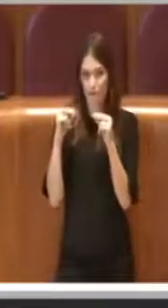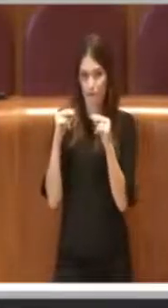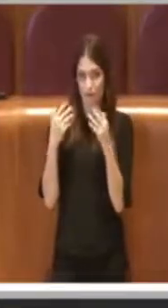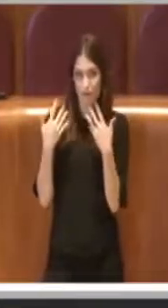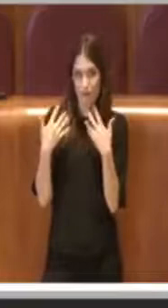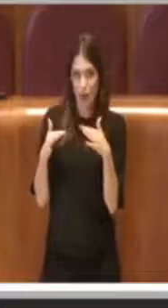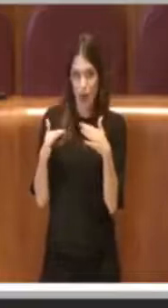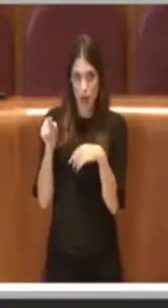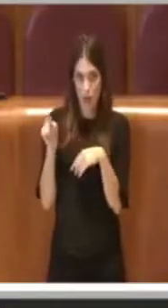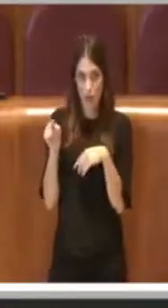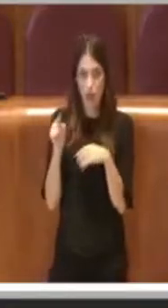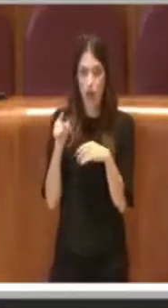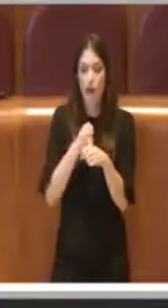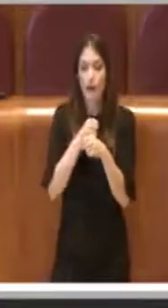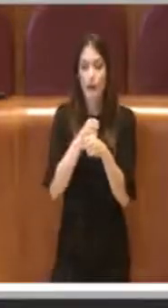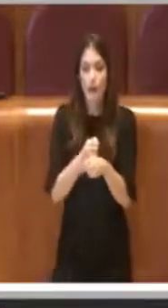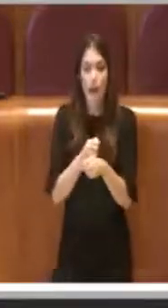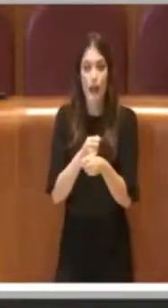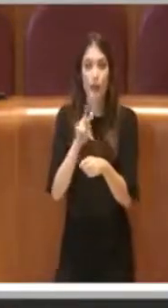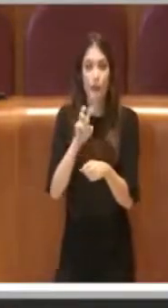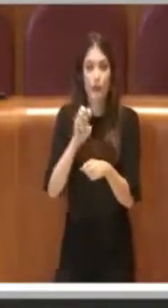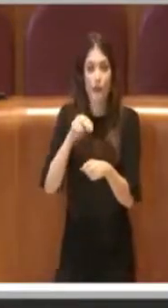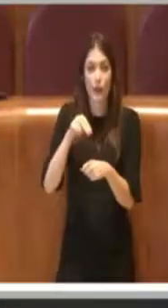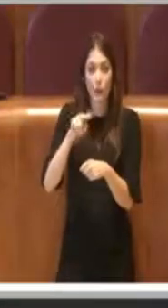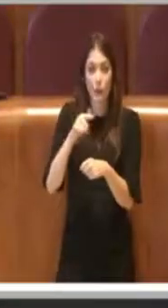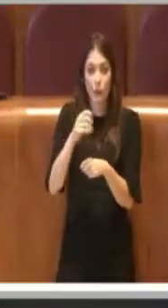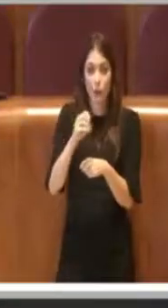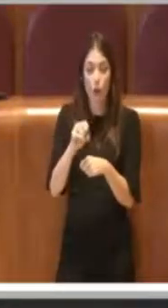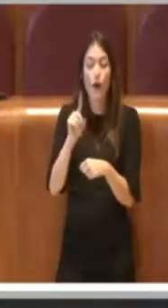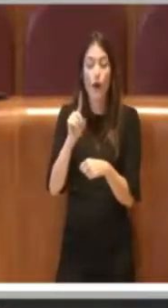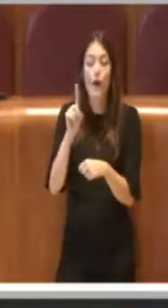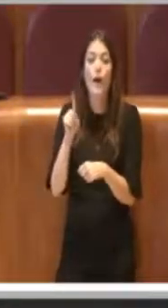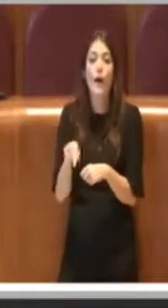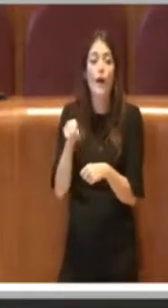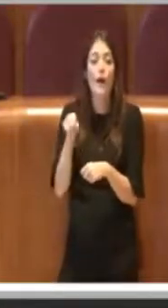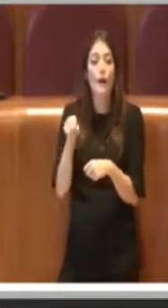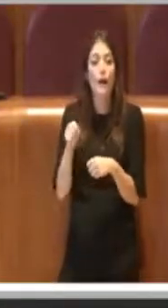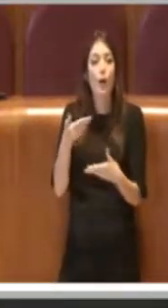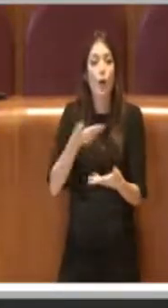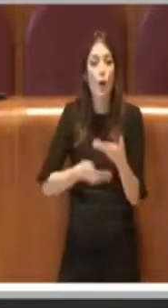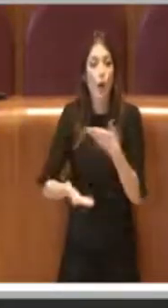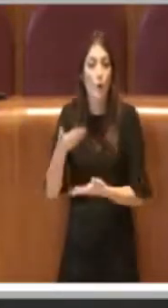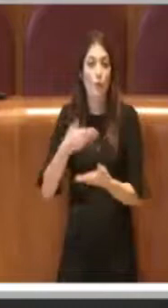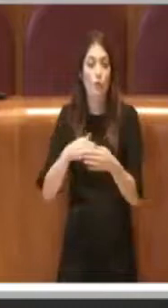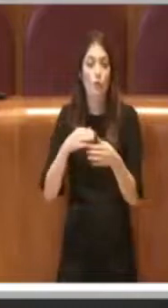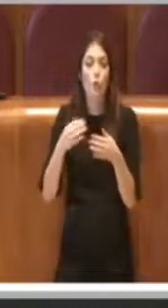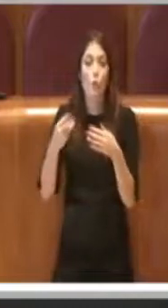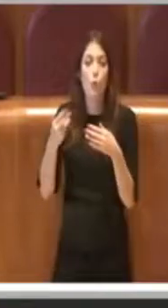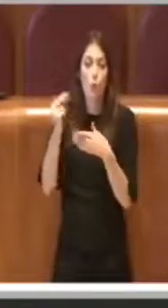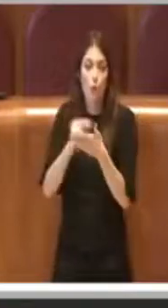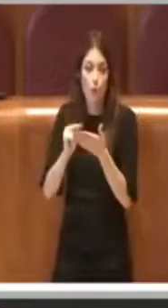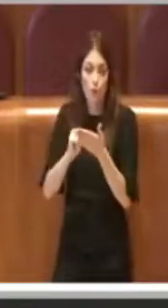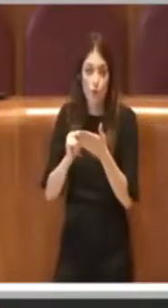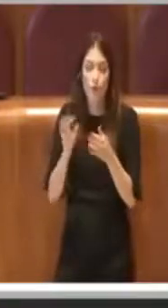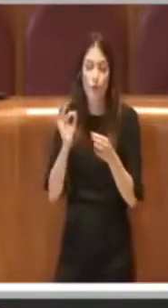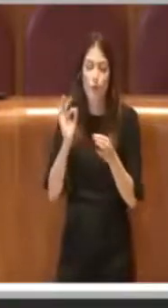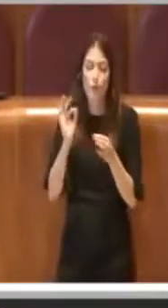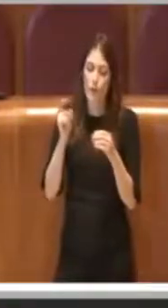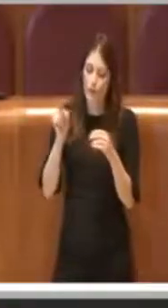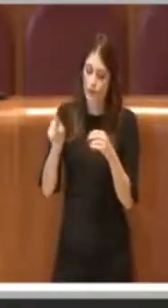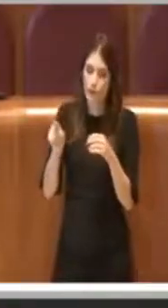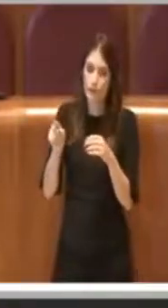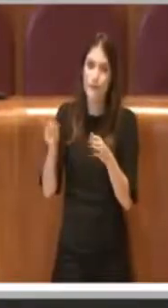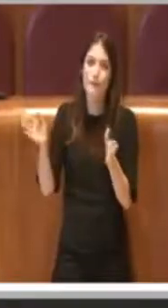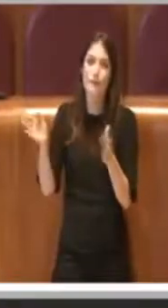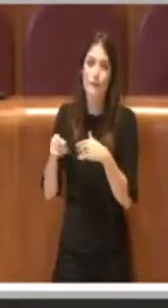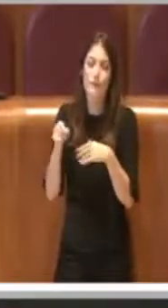al delegato all'accessibilità di Andrea Venuto e soprattutto anche alla collaborazione degli uffici, in particolare del Dipartimento di Mobilità, dell